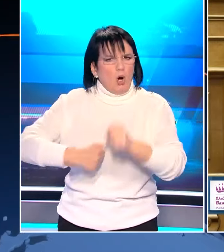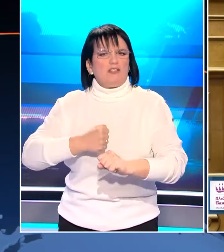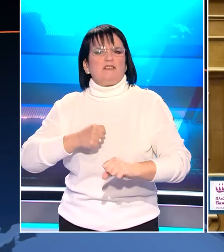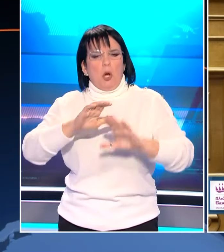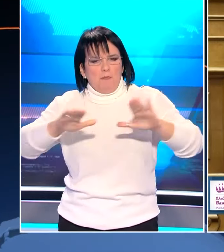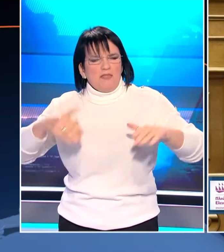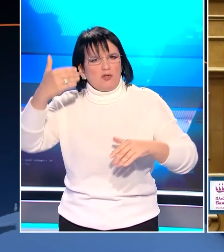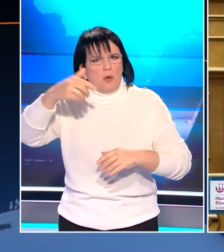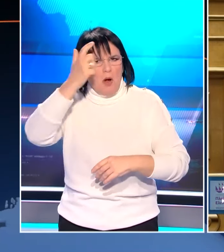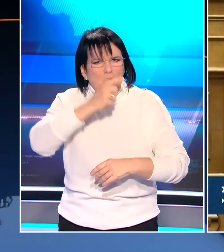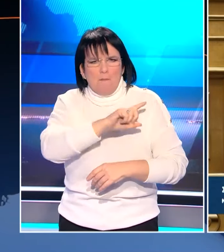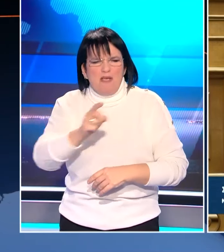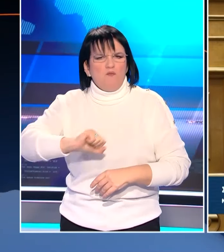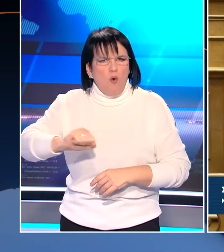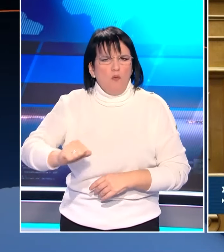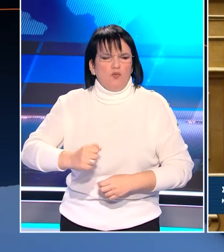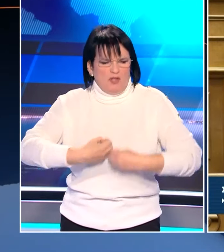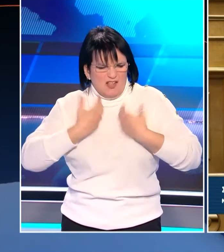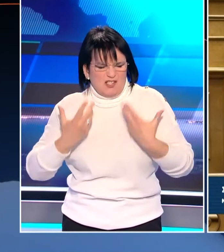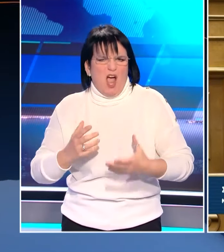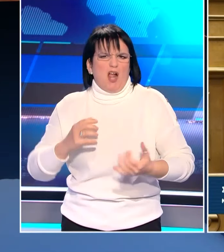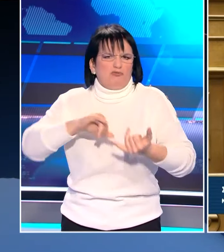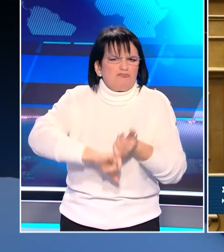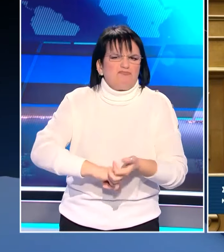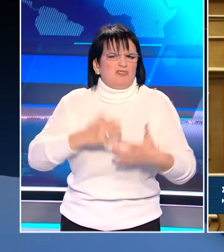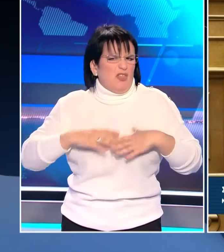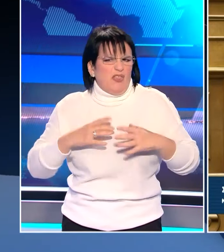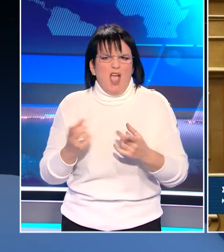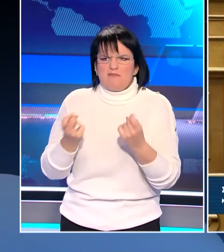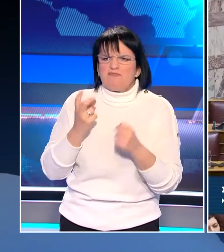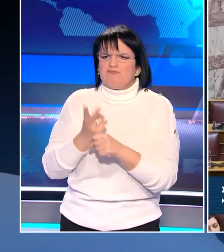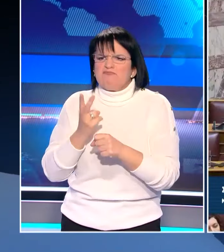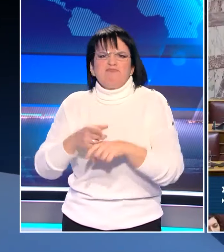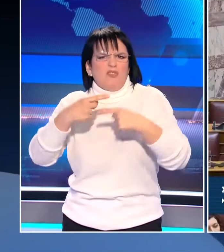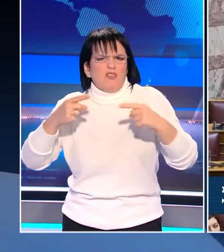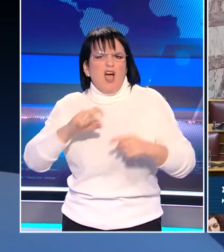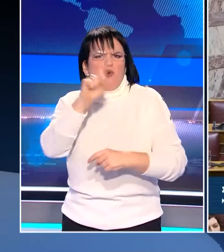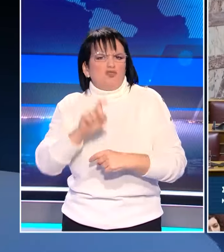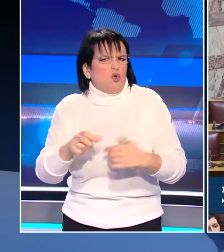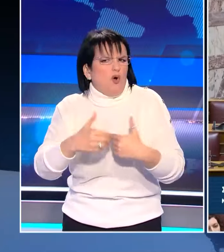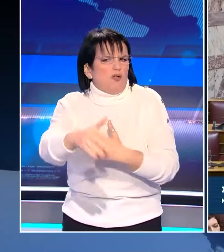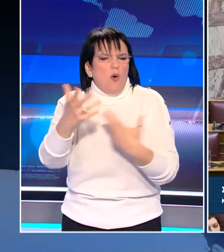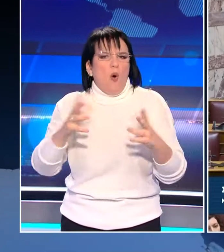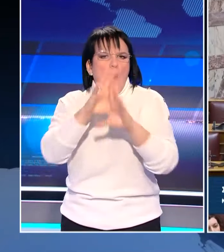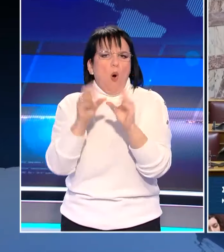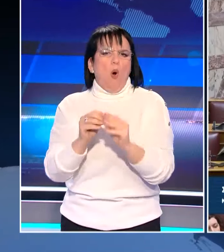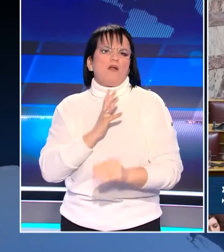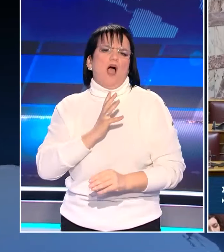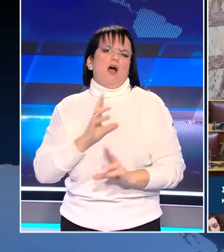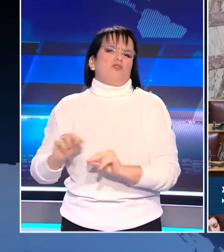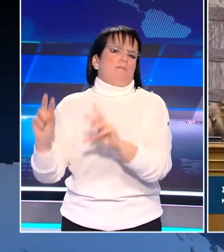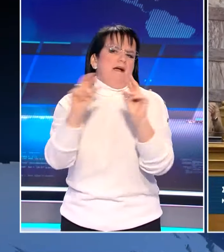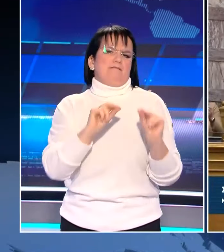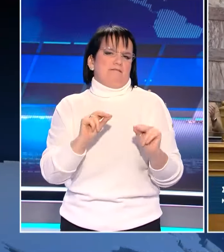ευτυχισμένα, για να μην φοβούνται να πούν τι είναι, τι τους ελκύει, με ποιους θέλουν να ζήσουν. Επιτέλους είμαστε όλοι άνθρωποι.